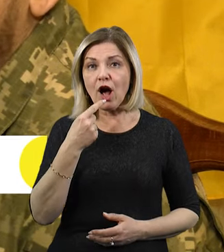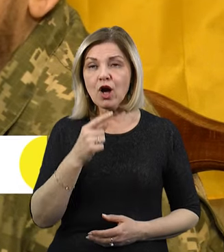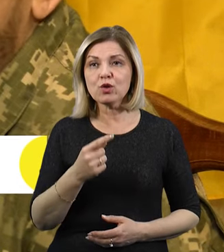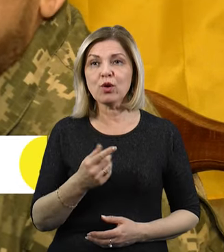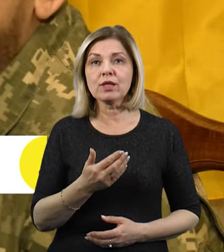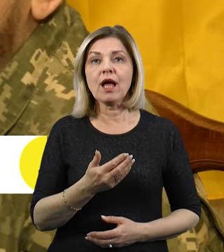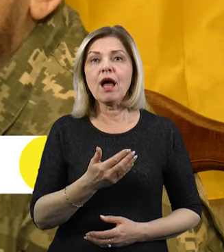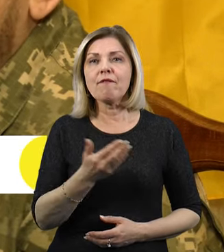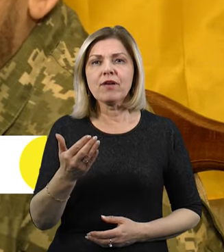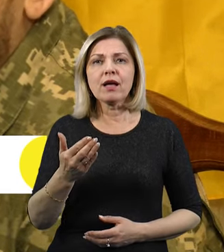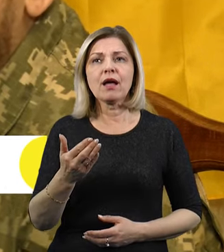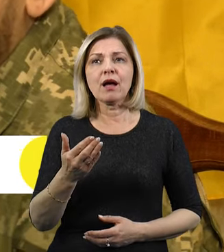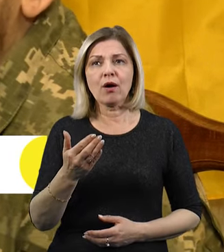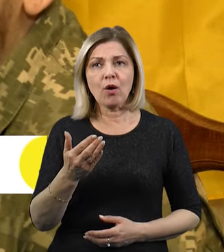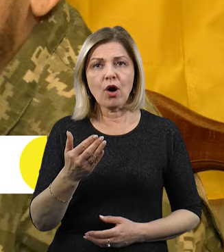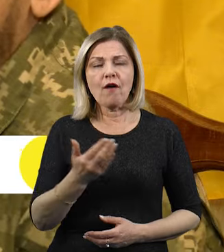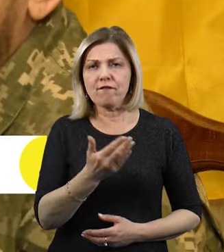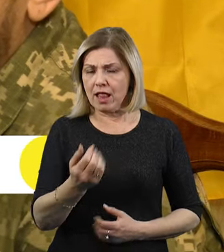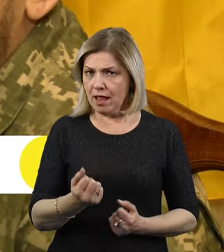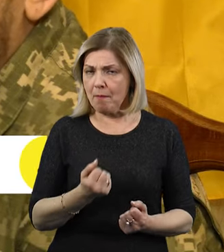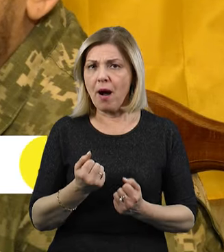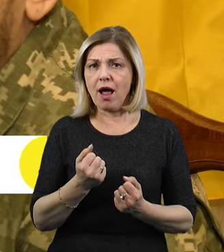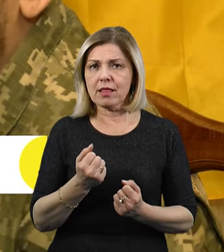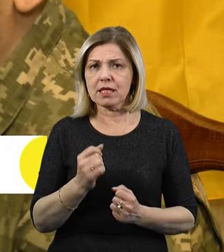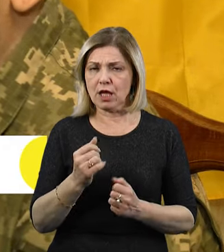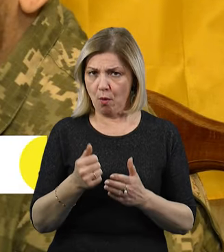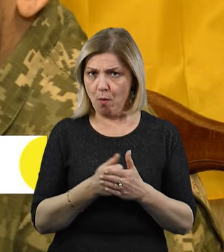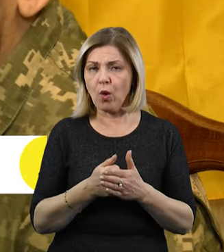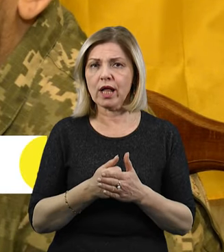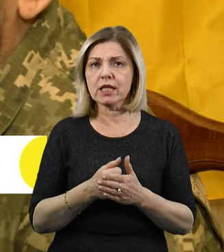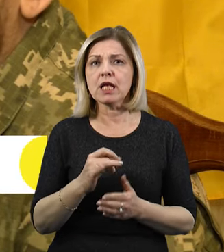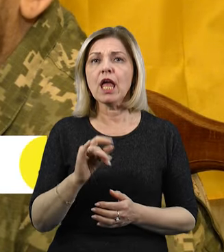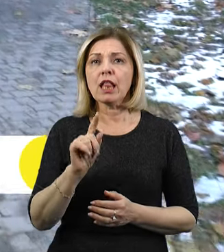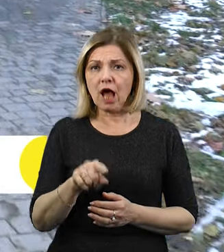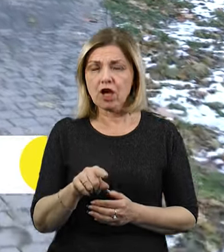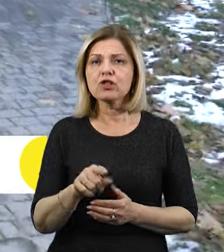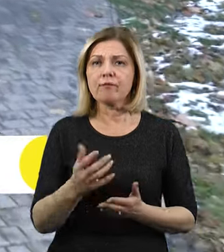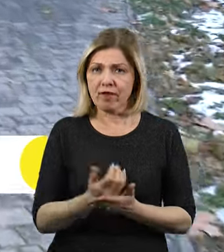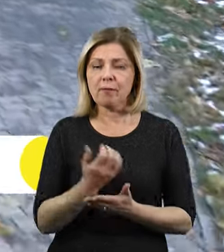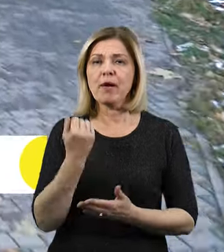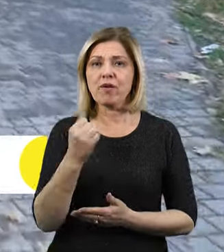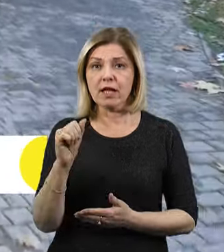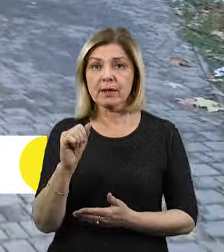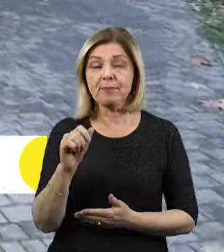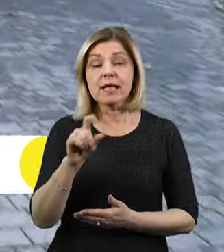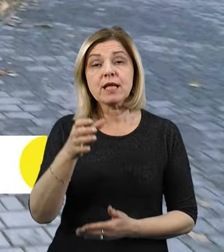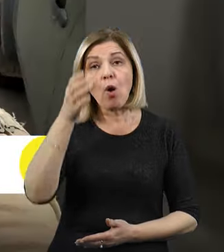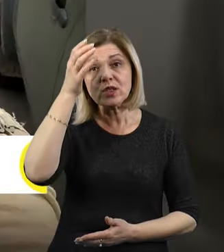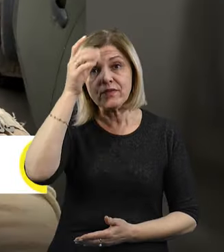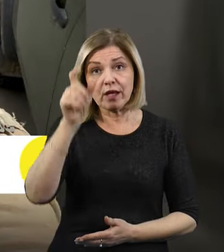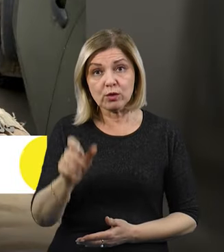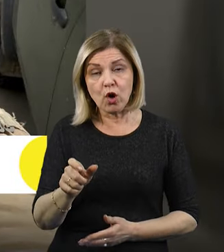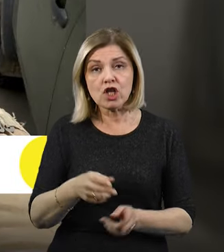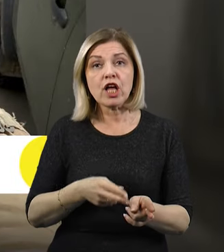дна, тіпа, все, України не буде. А ви тримаєтесь і боретесь, і ще й даже щось відбиваєте. За освітою чоловік-залізничник.